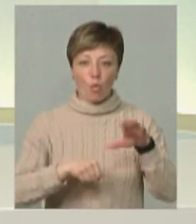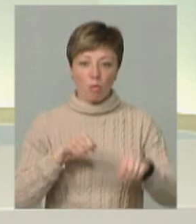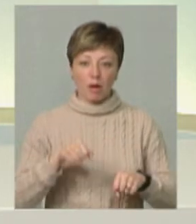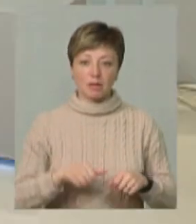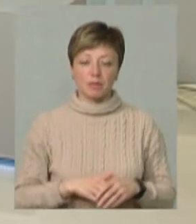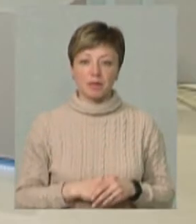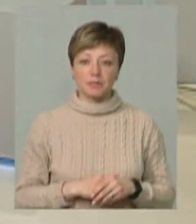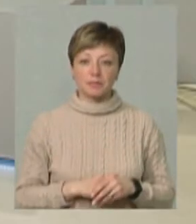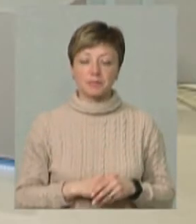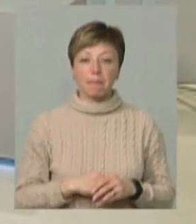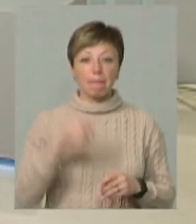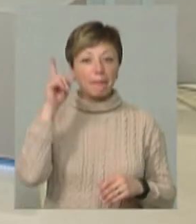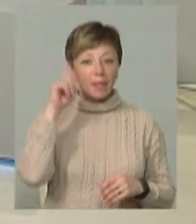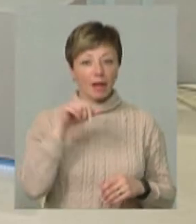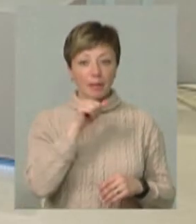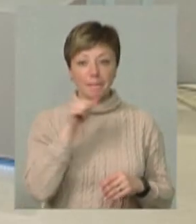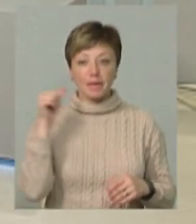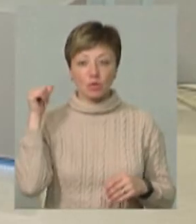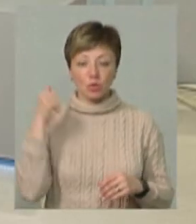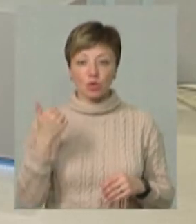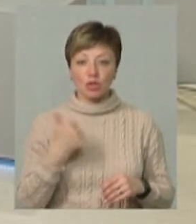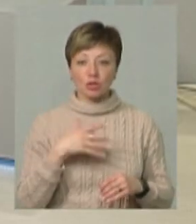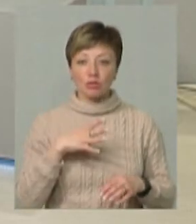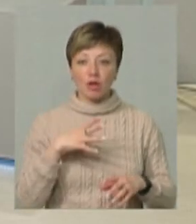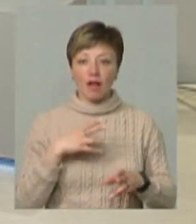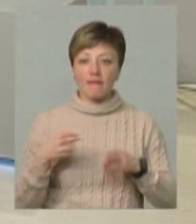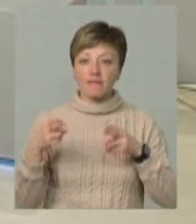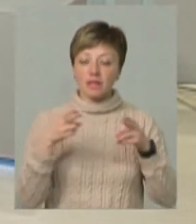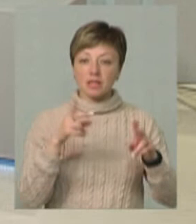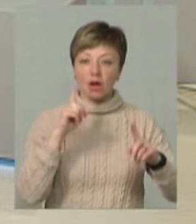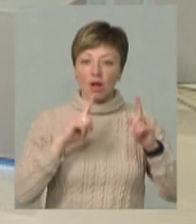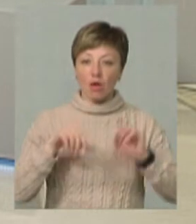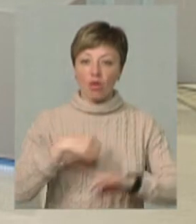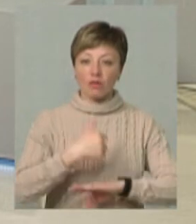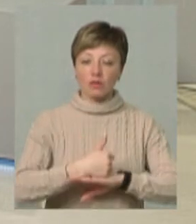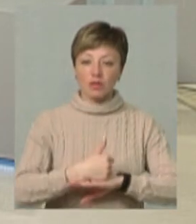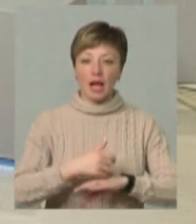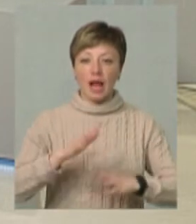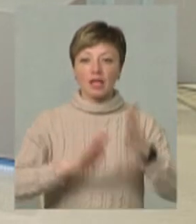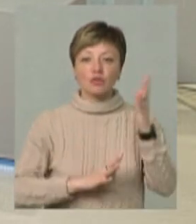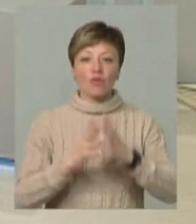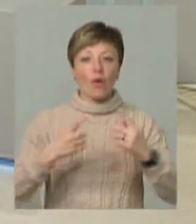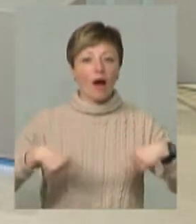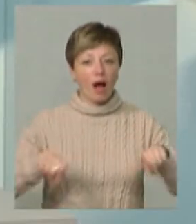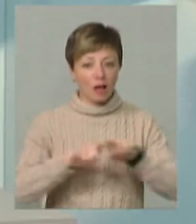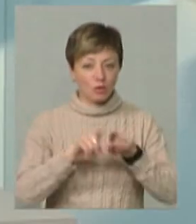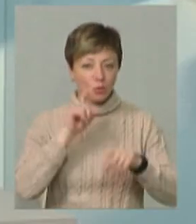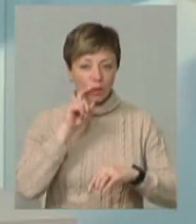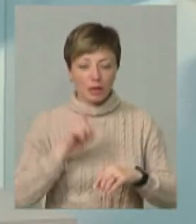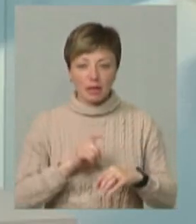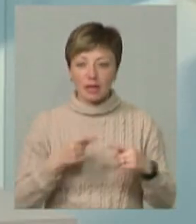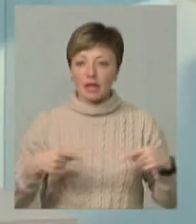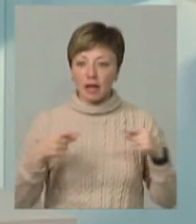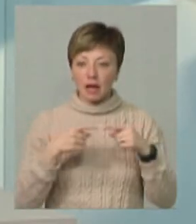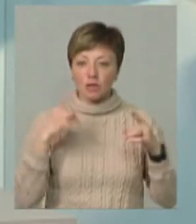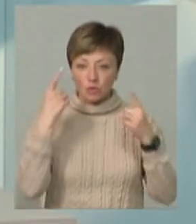Знаю, що минулого тижня була вийзна колегія під головуванням очільника лісової галузі України і якраз